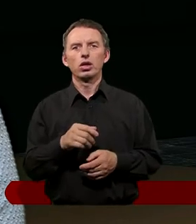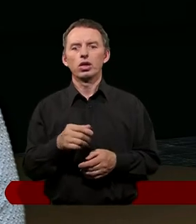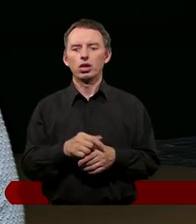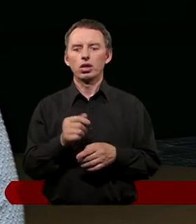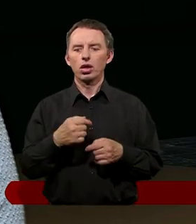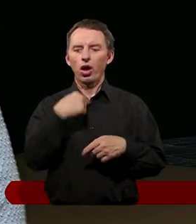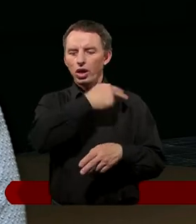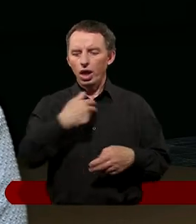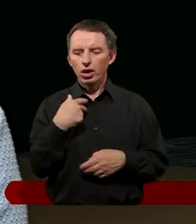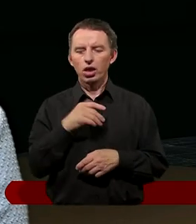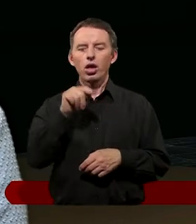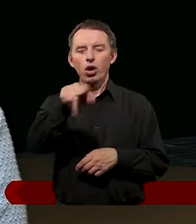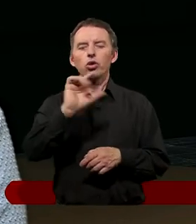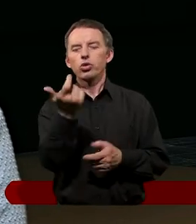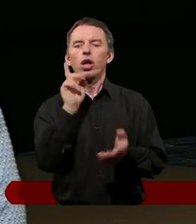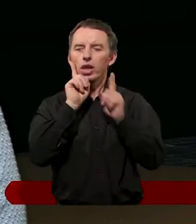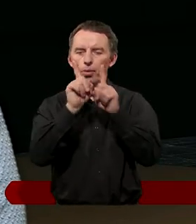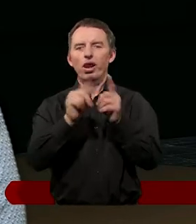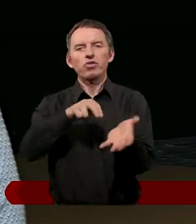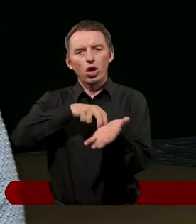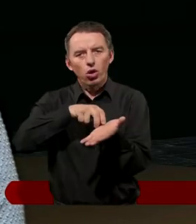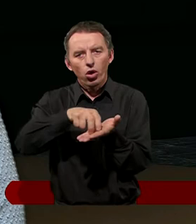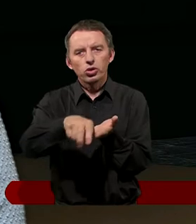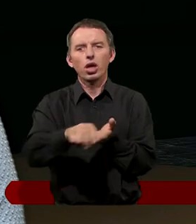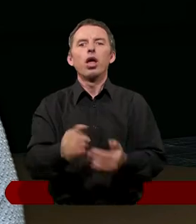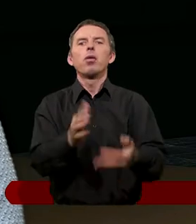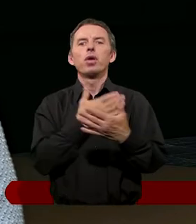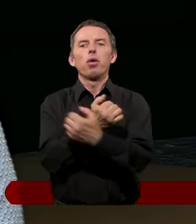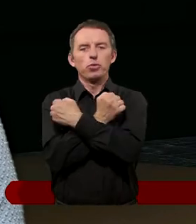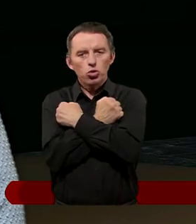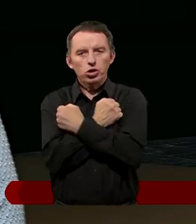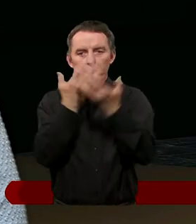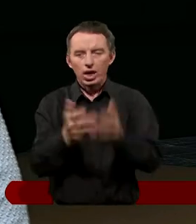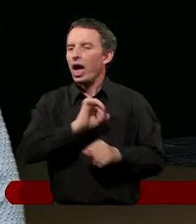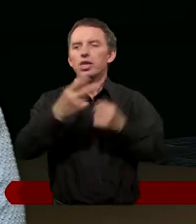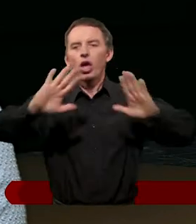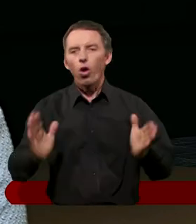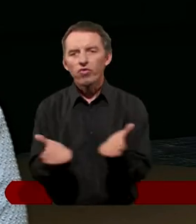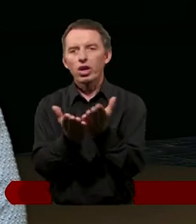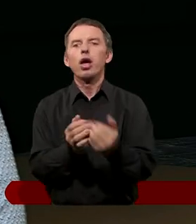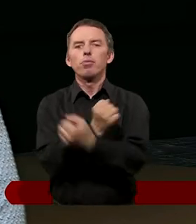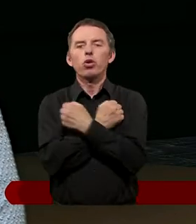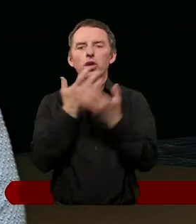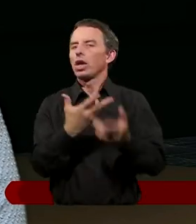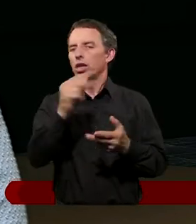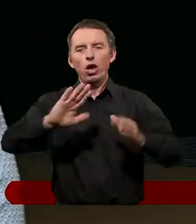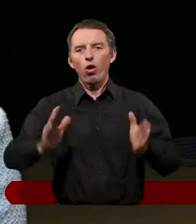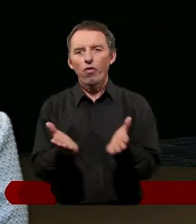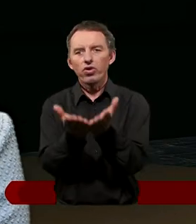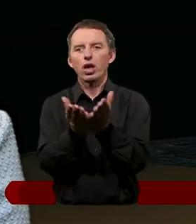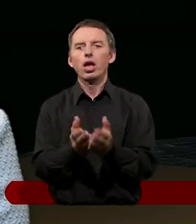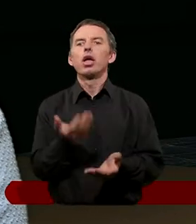nas, o co tak naprawdę chodzi. Mówi miłosierdzia chcę, a nie ofiary, miłości chcę, a nie ofiary.